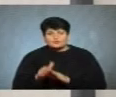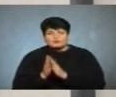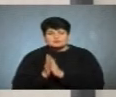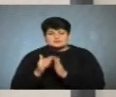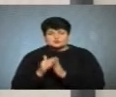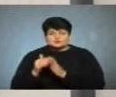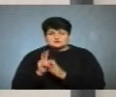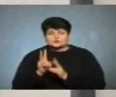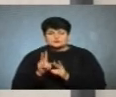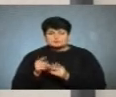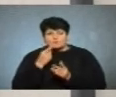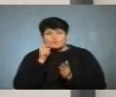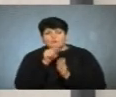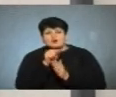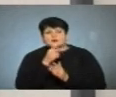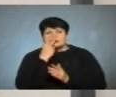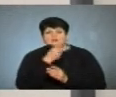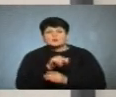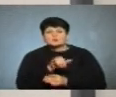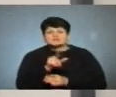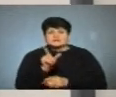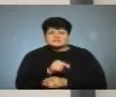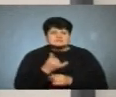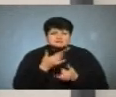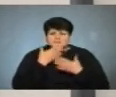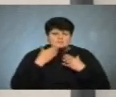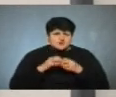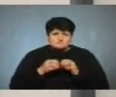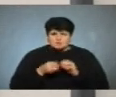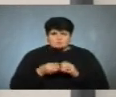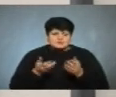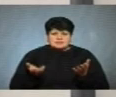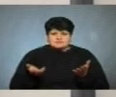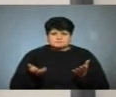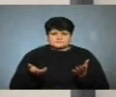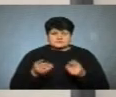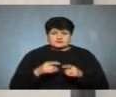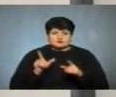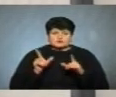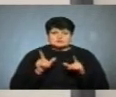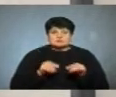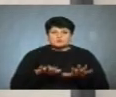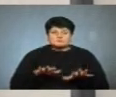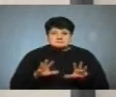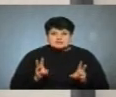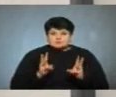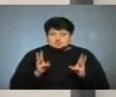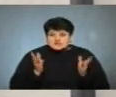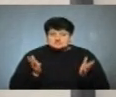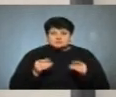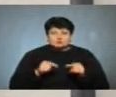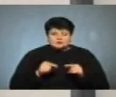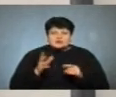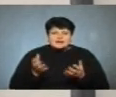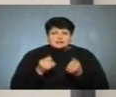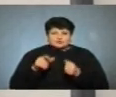сусідів, щоб вибігти, щоб показали, куди їхати. Зараз нема таких проблем з добиранням до місця пожежі, тому що все